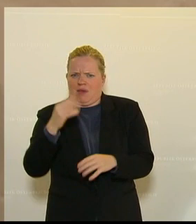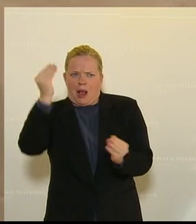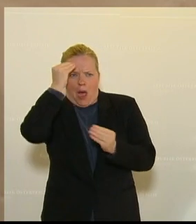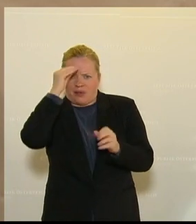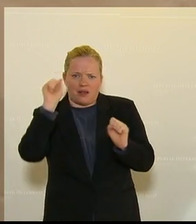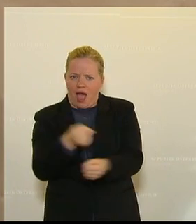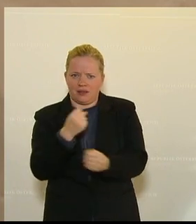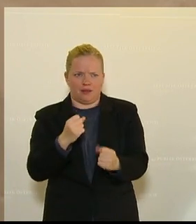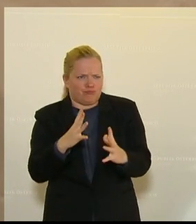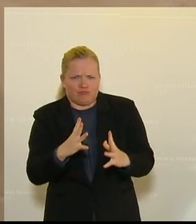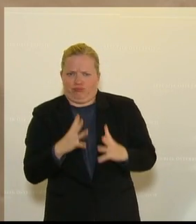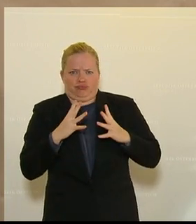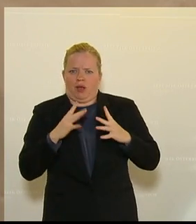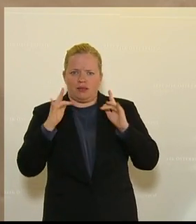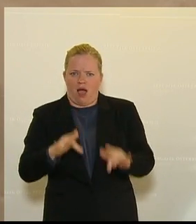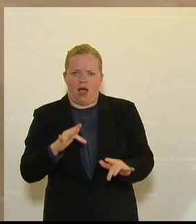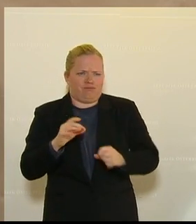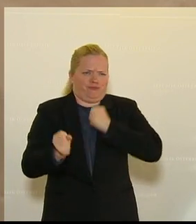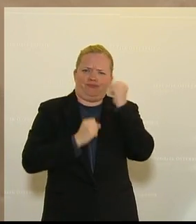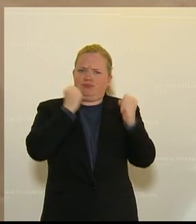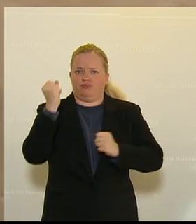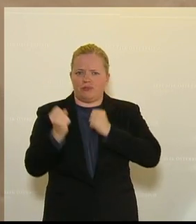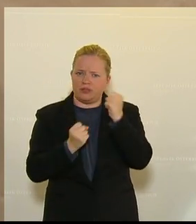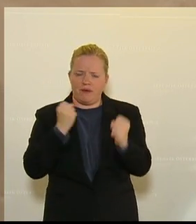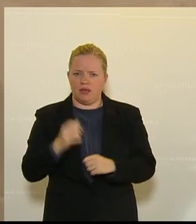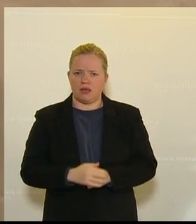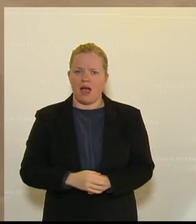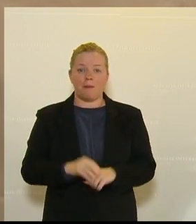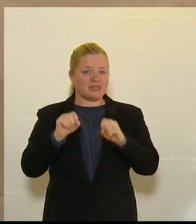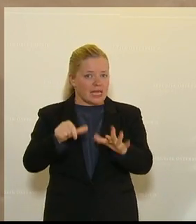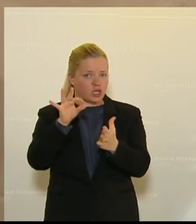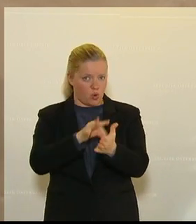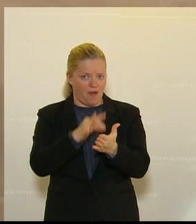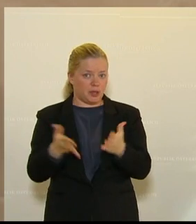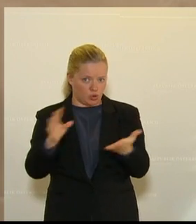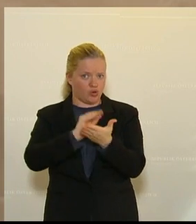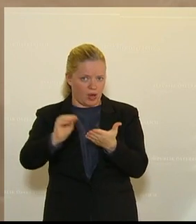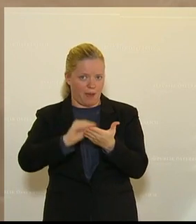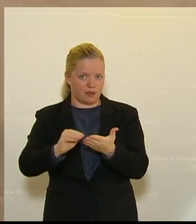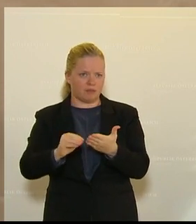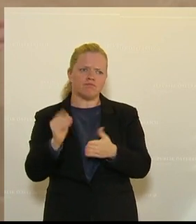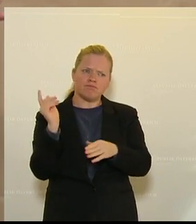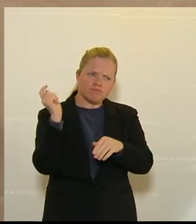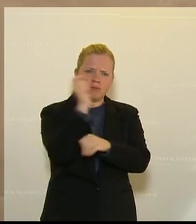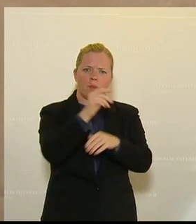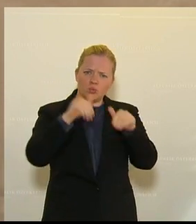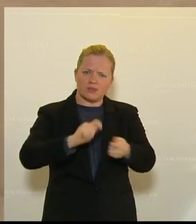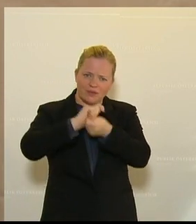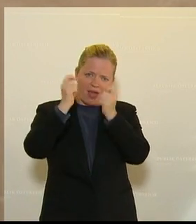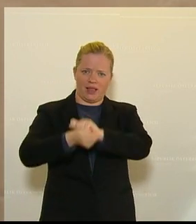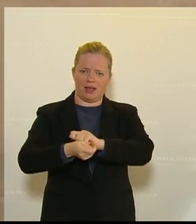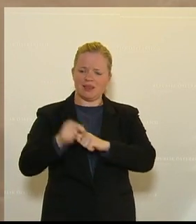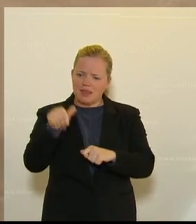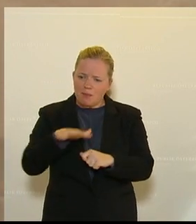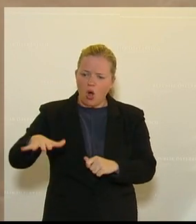entsetzt und mehr als verzweifelt am 16. November. Das muss geändert werden. Dieser